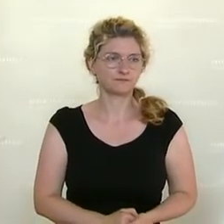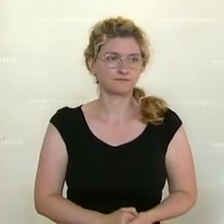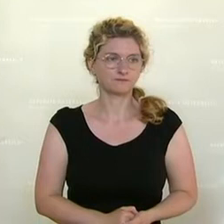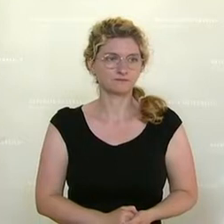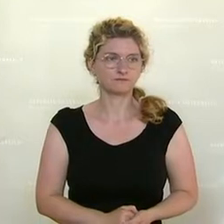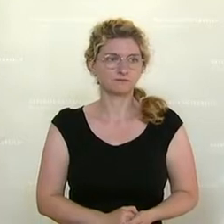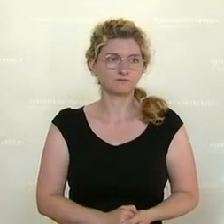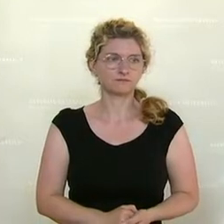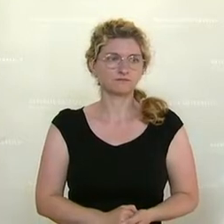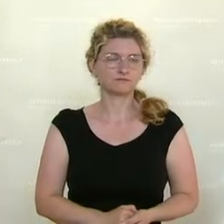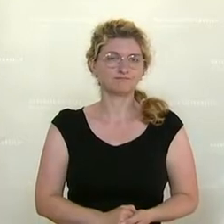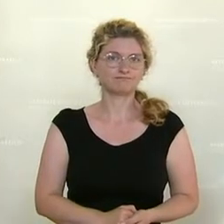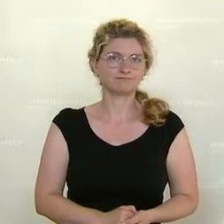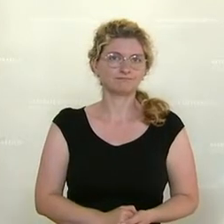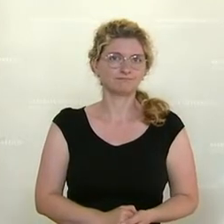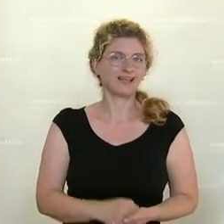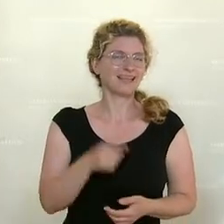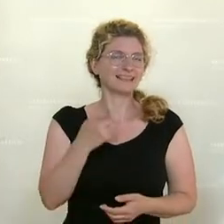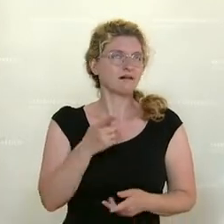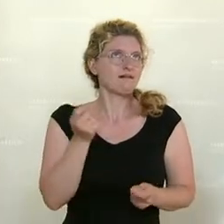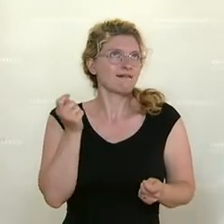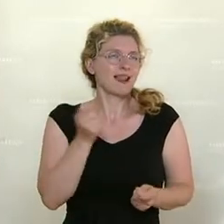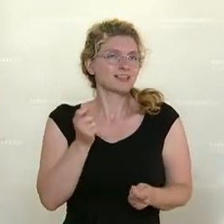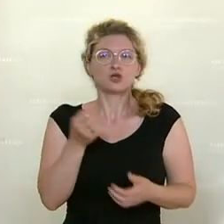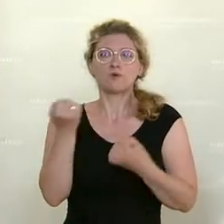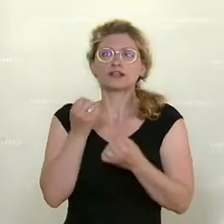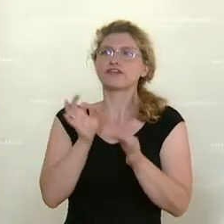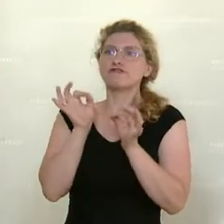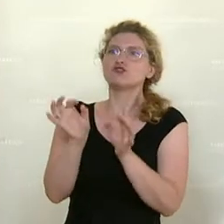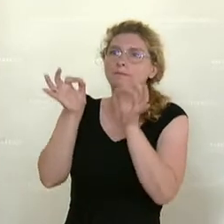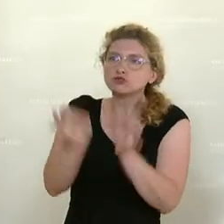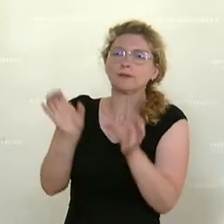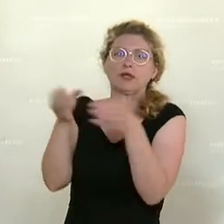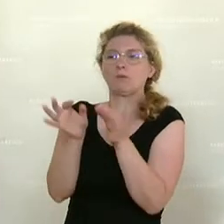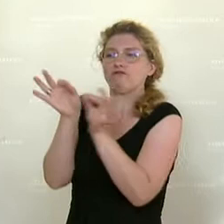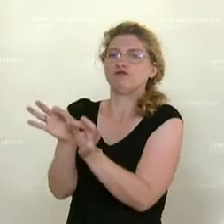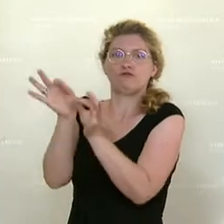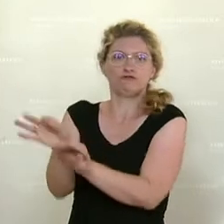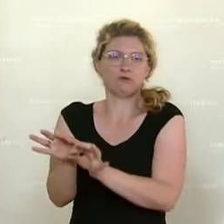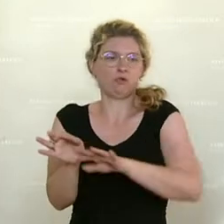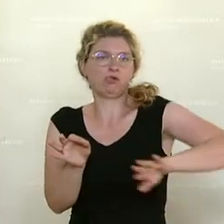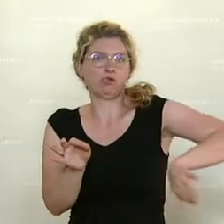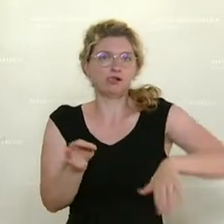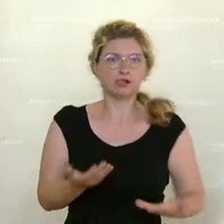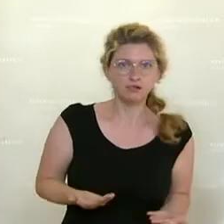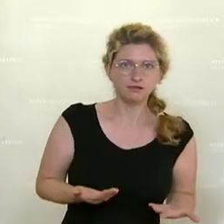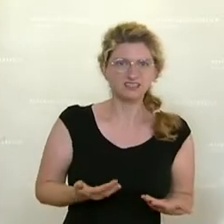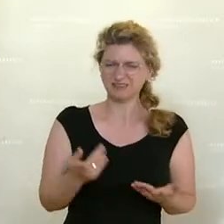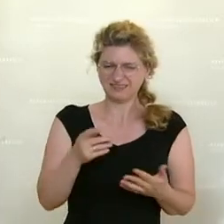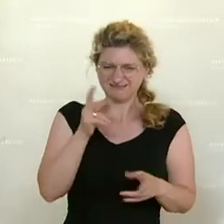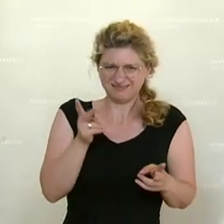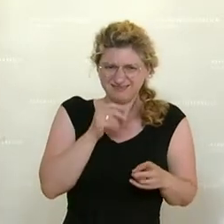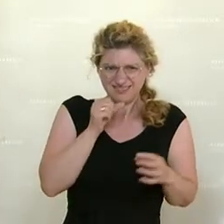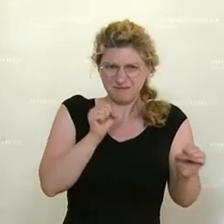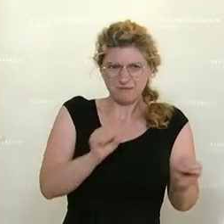Und das ist eine Klientelpolitik, das ist eine klassische Klientelpolitik, weil das kann so nicht sein. Wir beobachten das ja